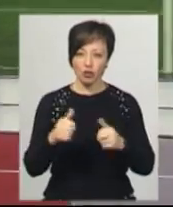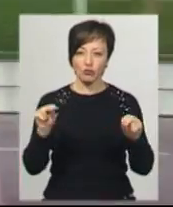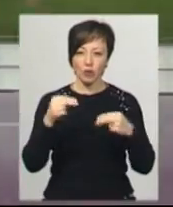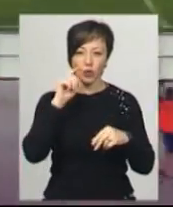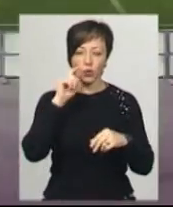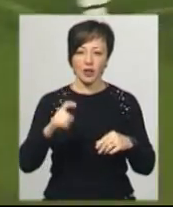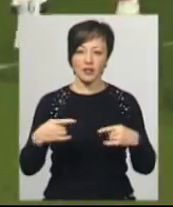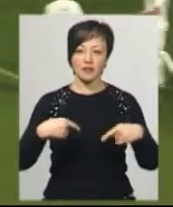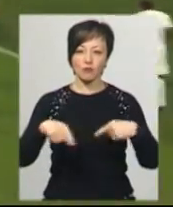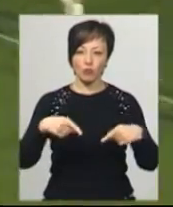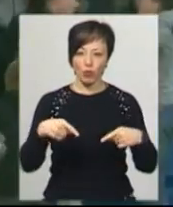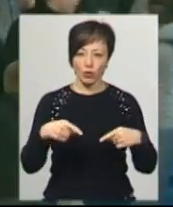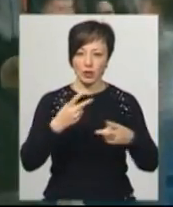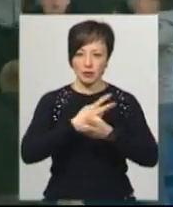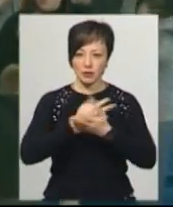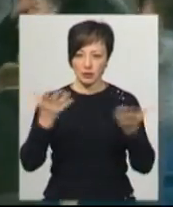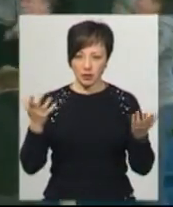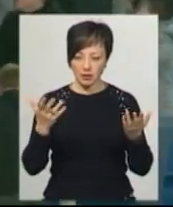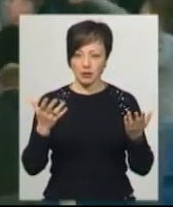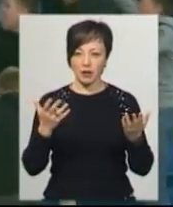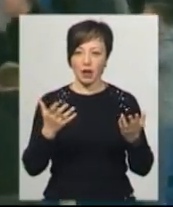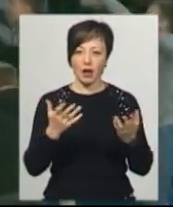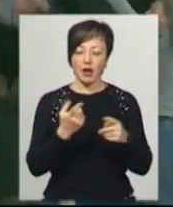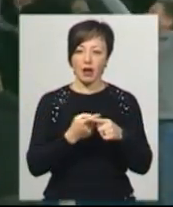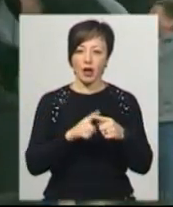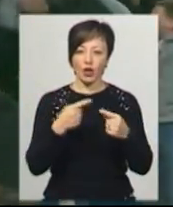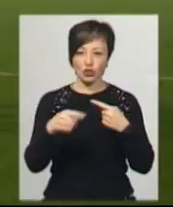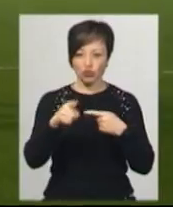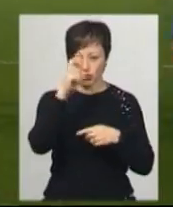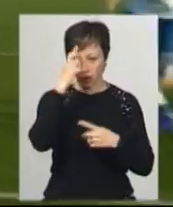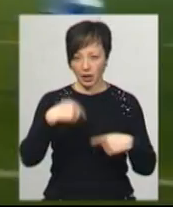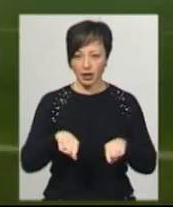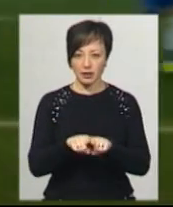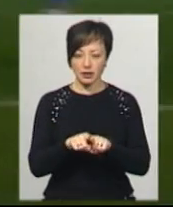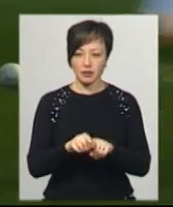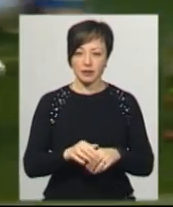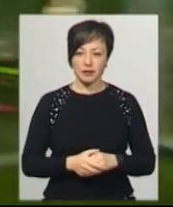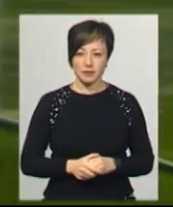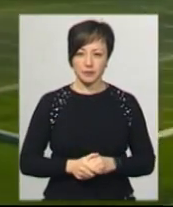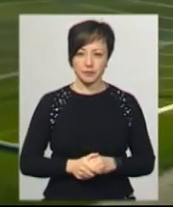який транслювали в інших країнах, де спортивні заходи не проводяться, розповідає Алексей Дзеніс.